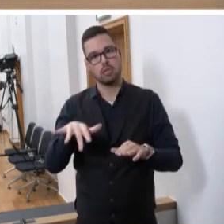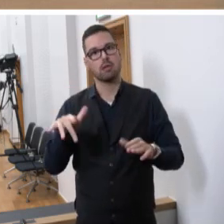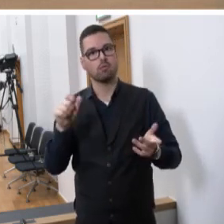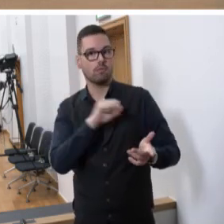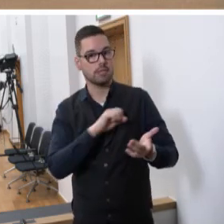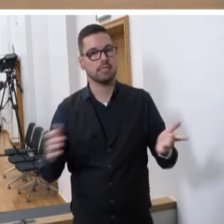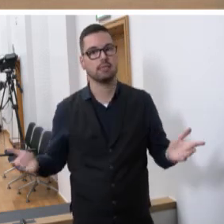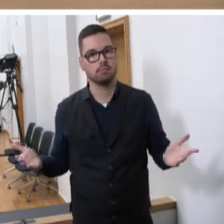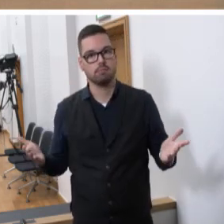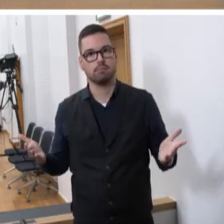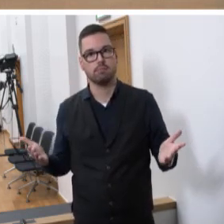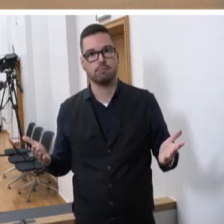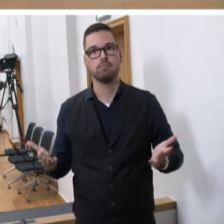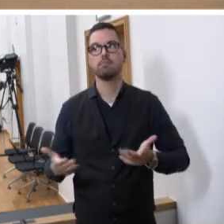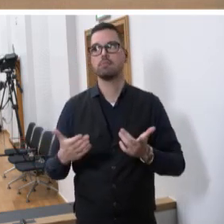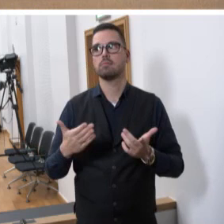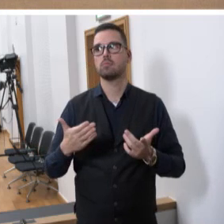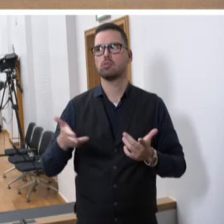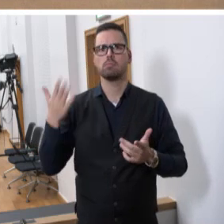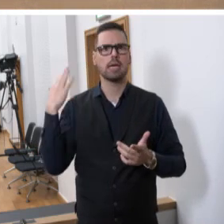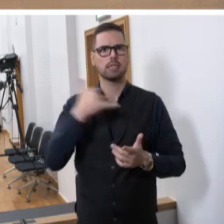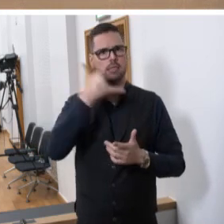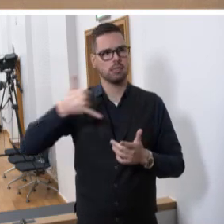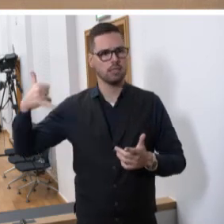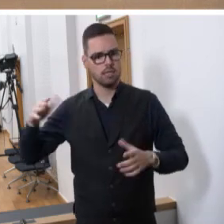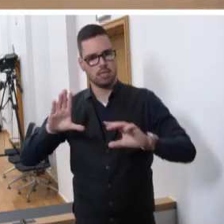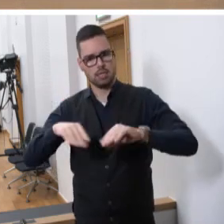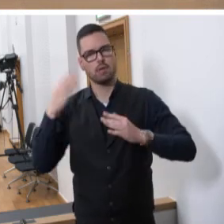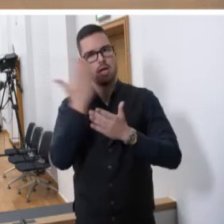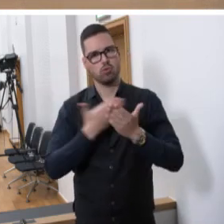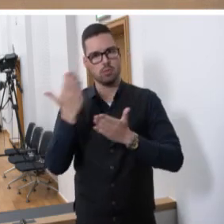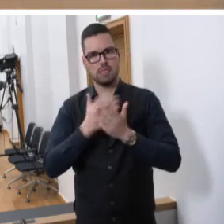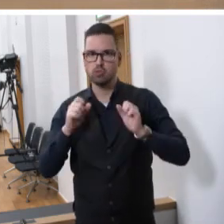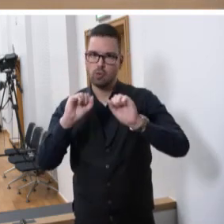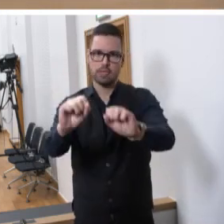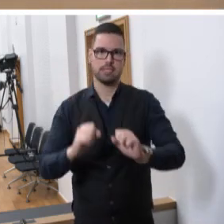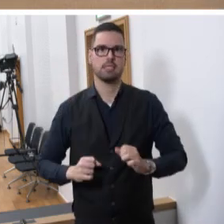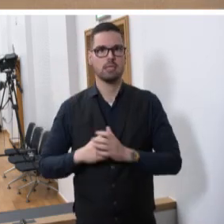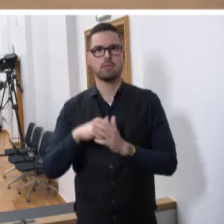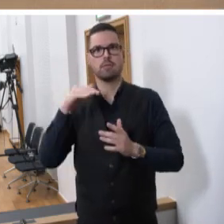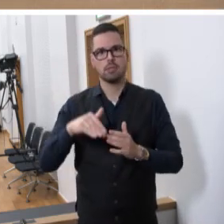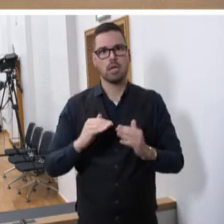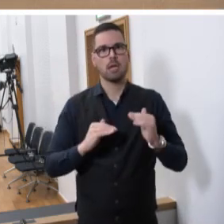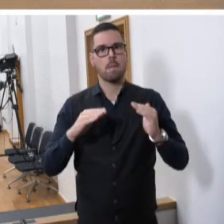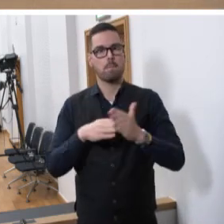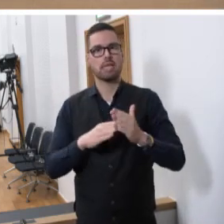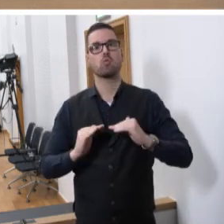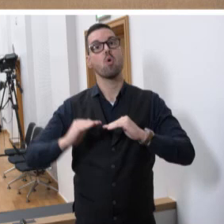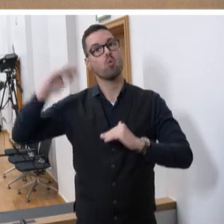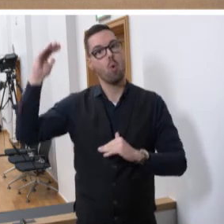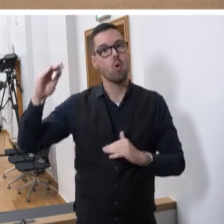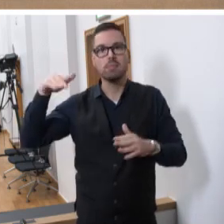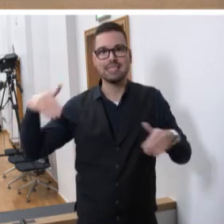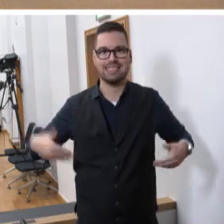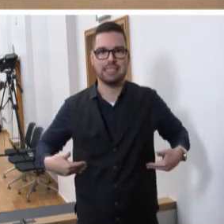sie eben auch verdienen. Die bereits vor mehreren Jahren gestartete Ausbildungsoffensive im mittleren und gehobenen Dienst wird fortgesetzt.